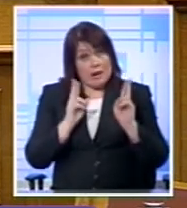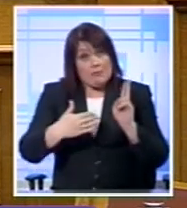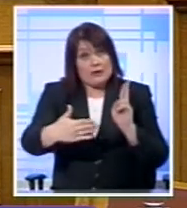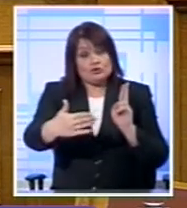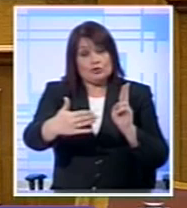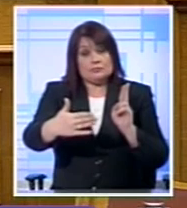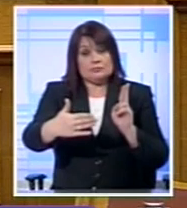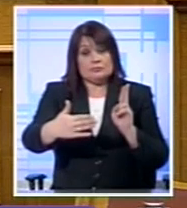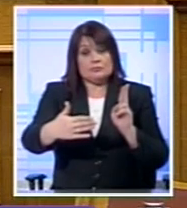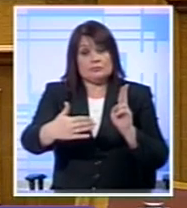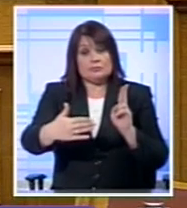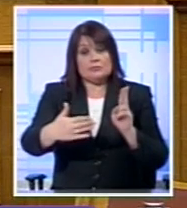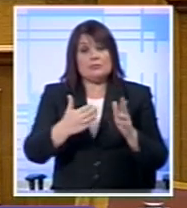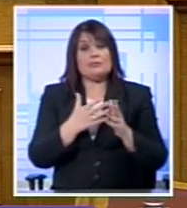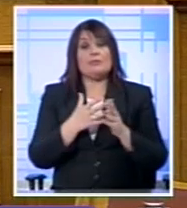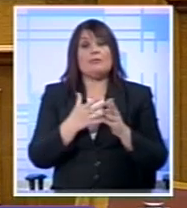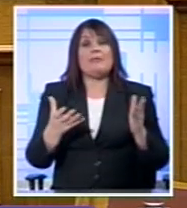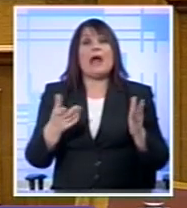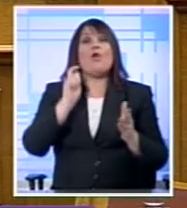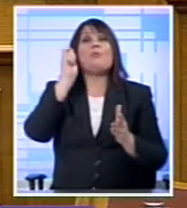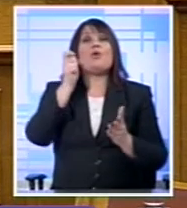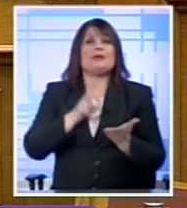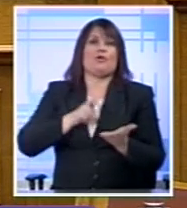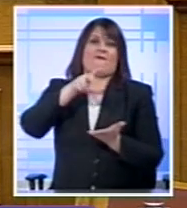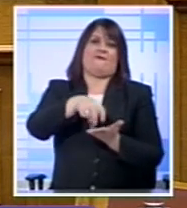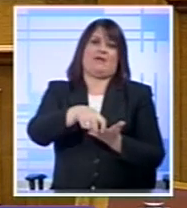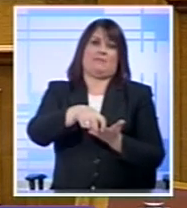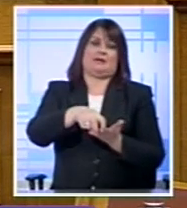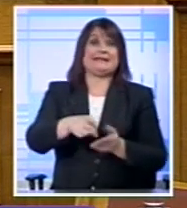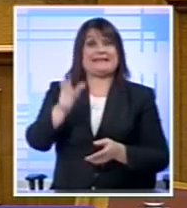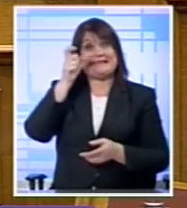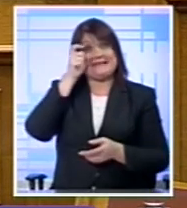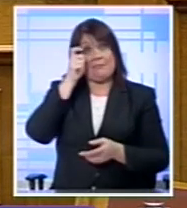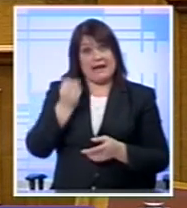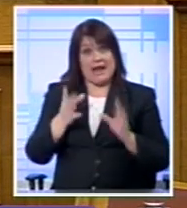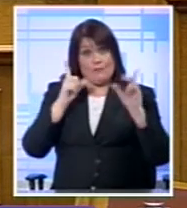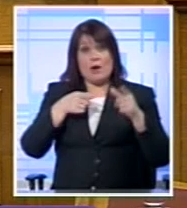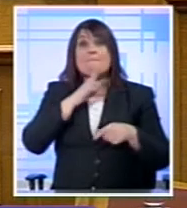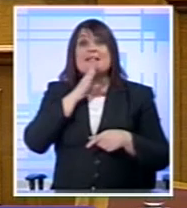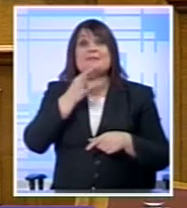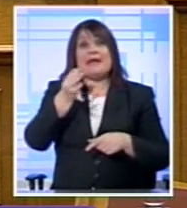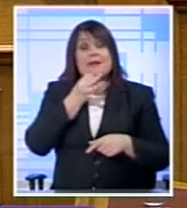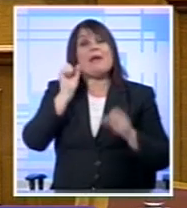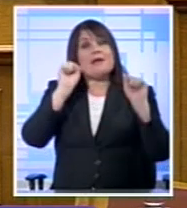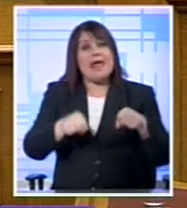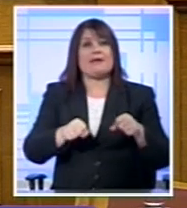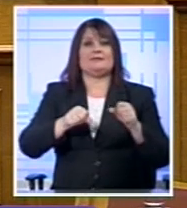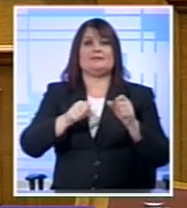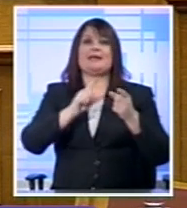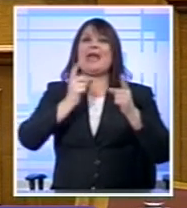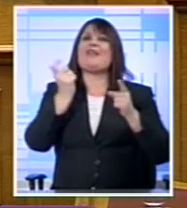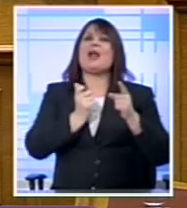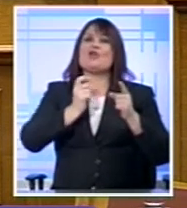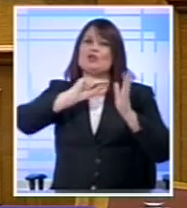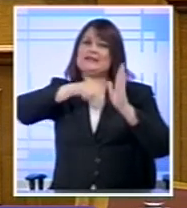Ένα πολύ μεγάλο πολιτικό βήμα Ο κύριος Σαμαράς με τη δήλωσή του Το μεσημέρι είπε ότι θα ψηφίσει Την δανειακή